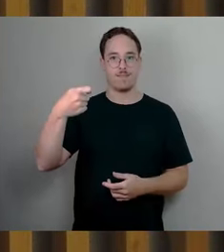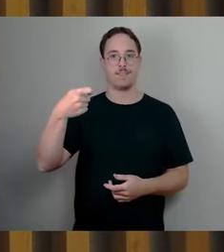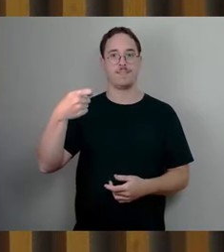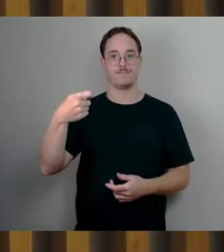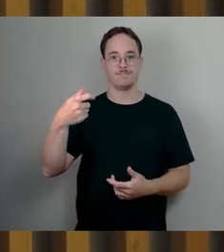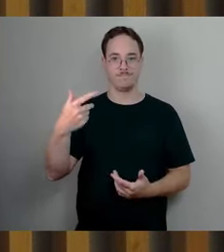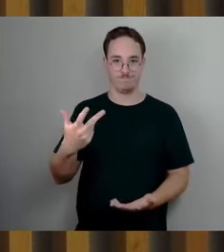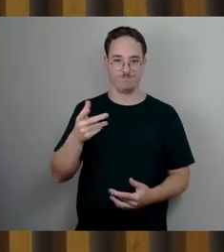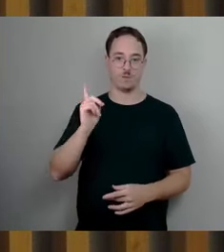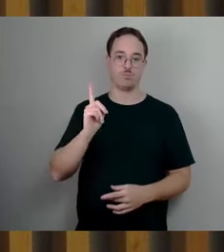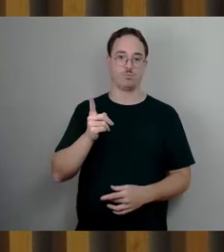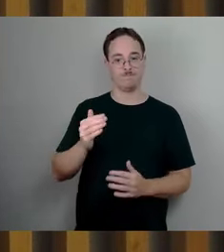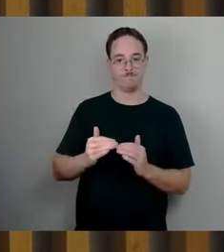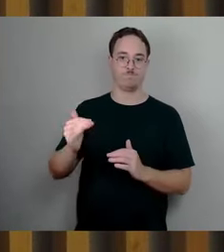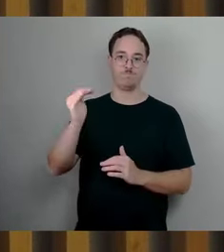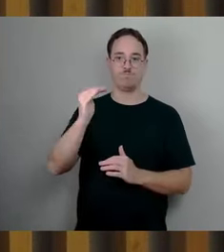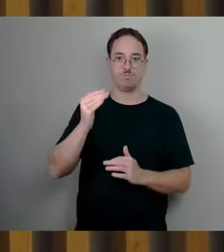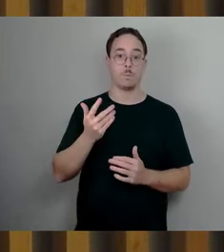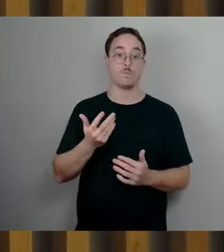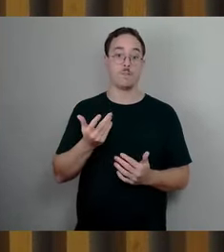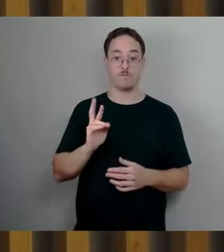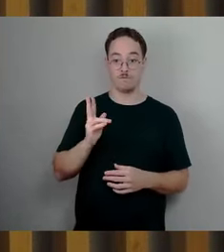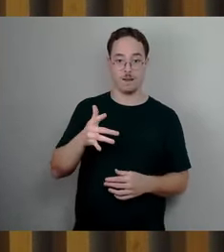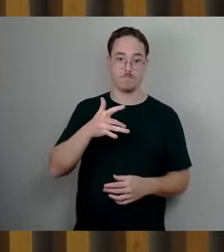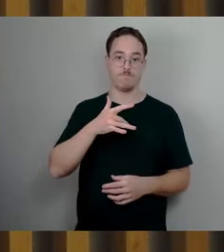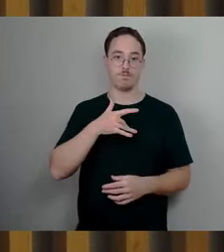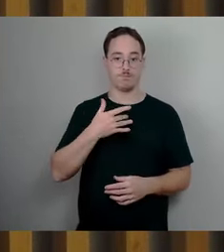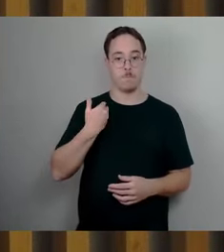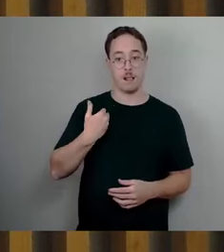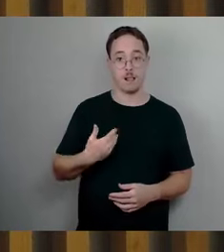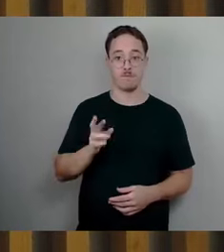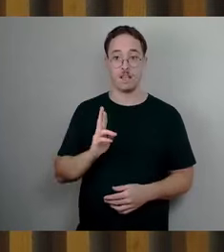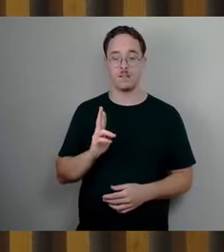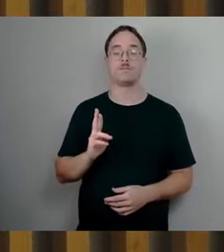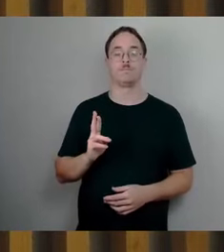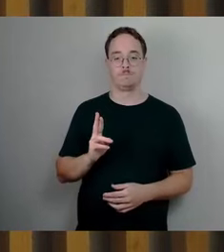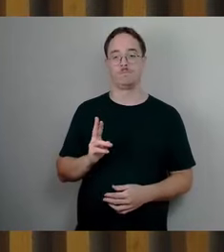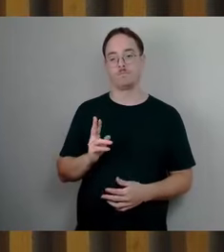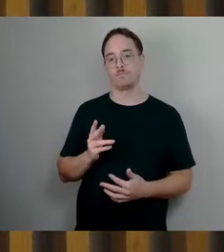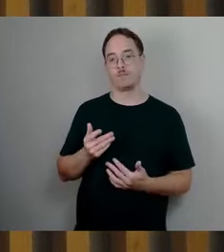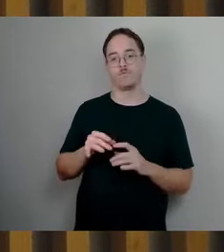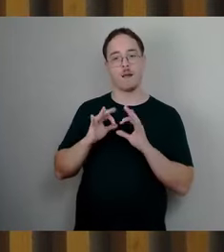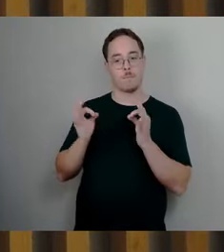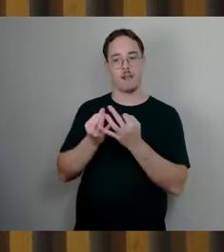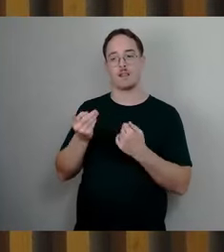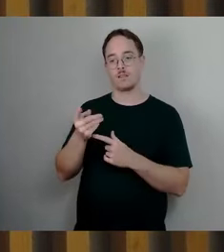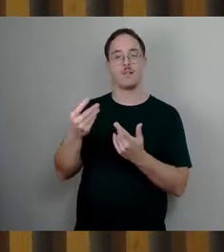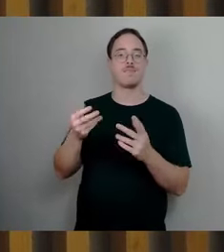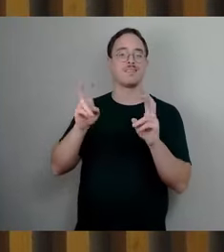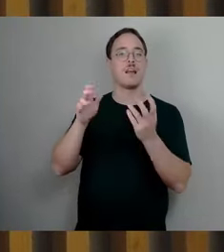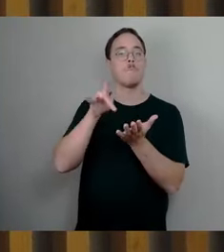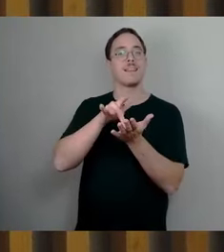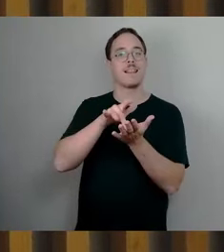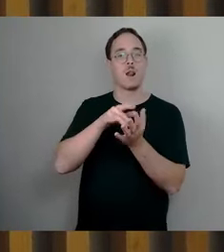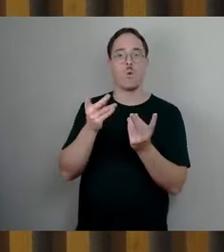Einkommen stark belasten würde. Es gibt in manchen Bundesländern durchaus Härtefallregelungen, um die Betroffenen zu entlasten, in Sachsen aber